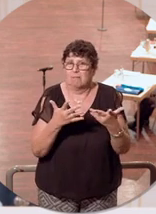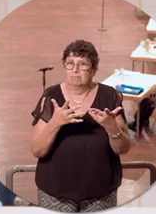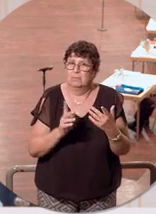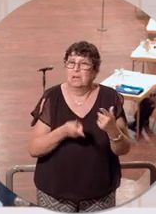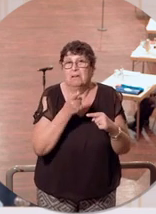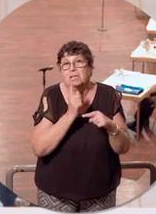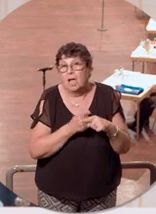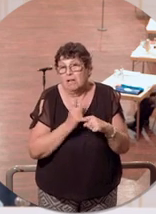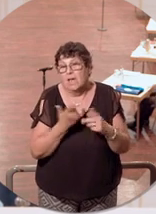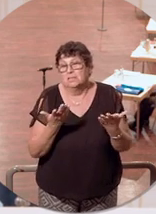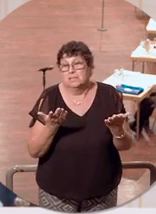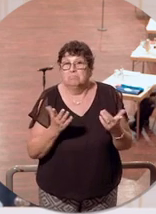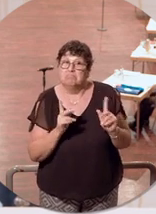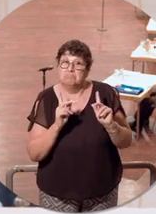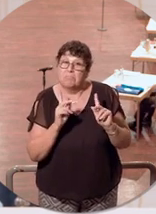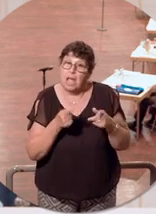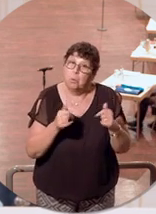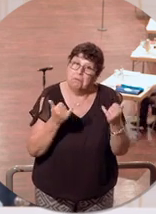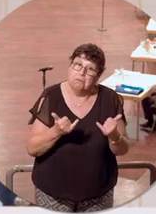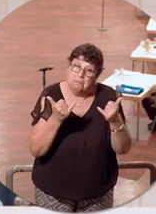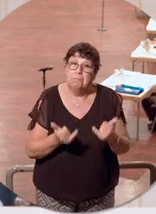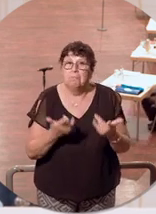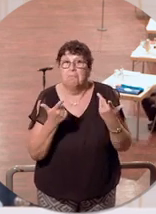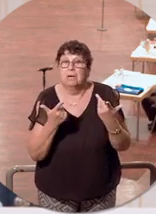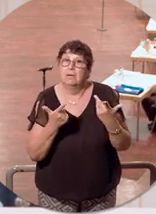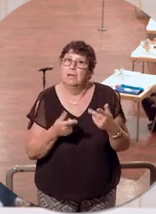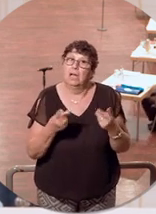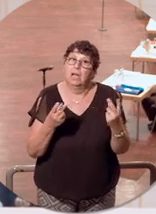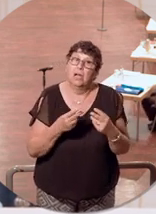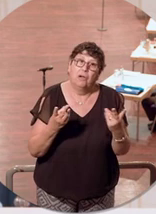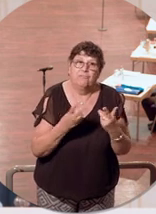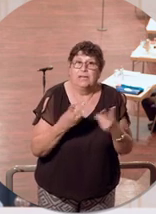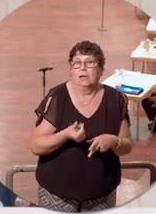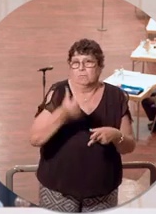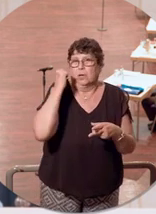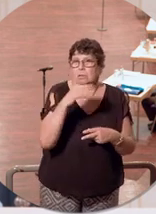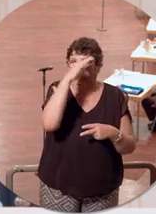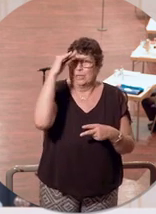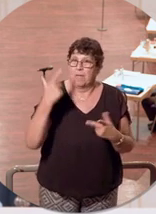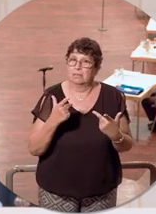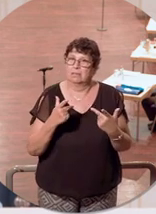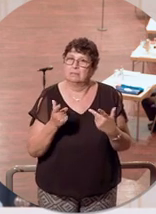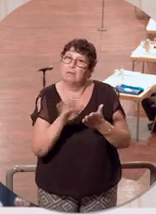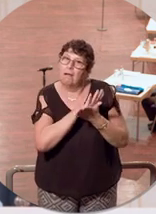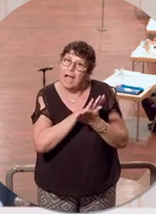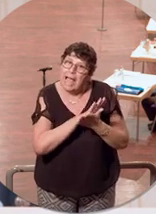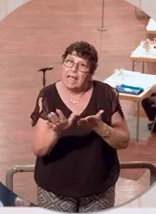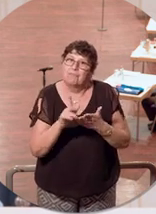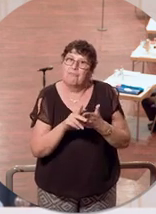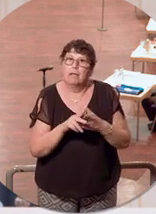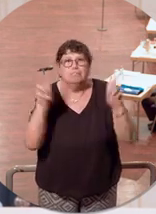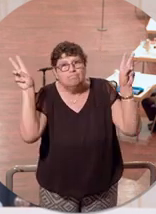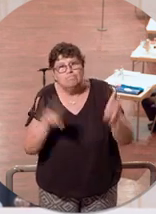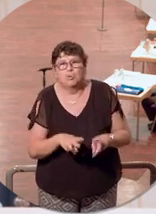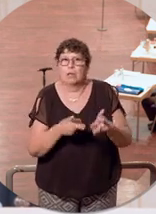teilweise jetzt auch Tendenzen da sind, im Grunde noch mal so wie im letzten Sommer einfach alles zurück auf